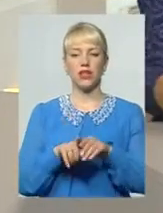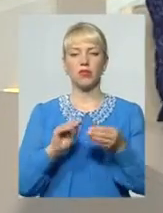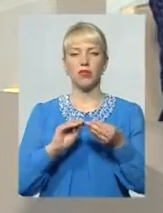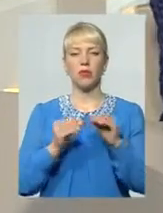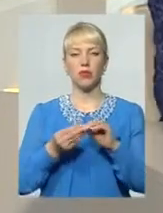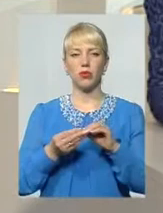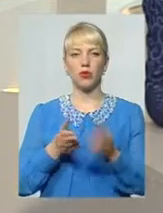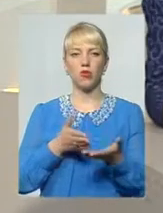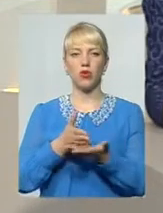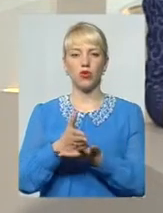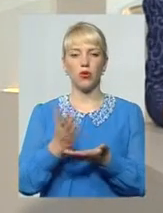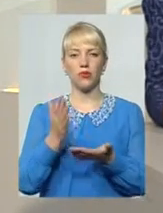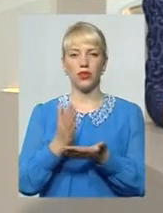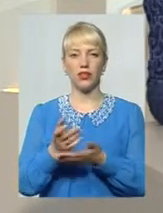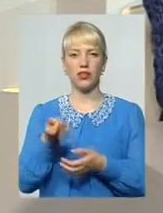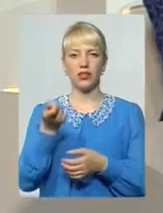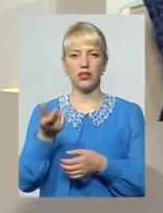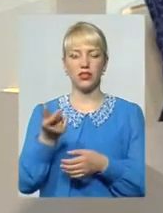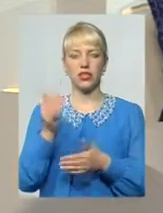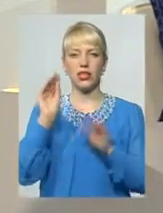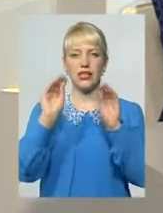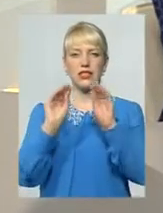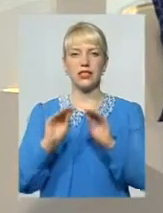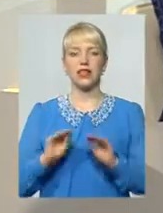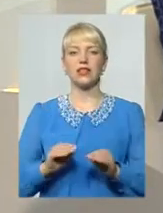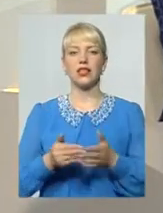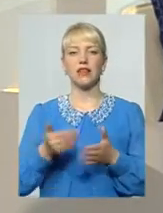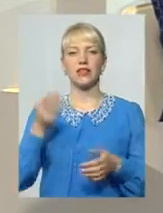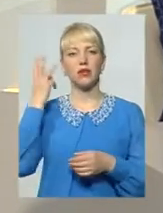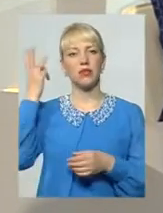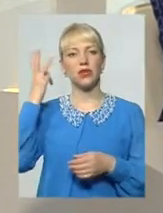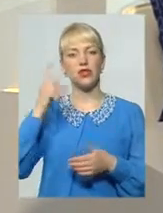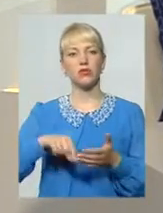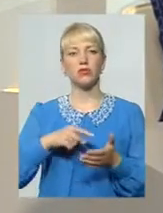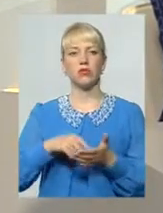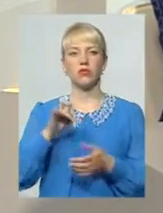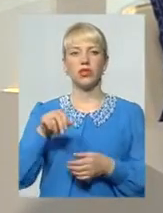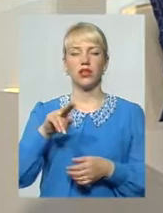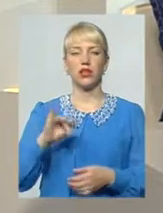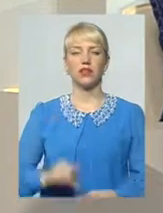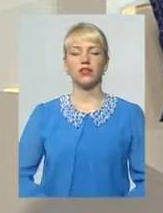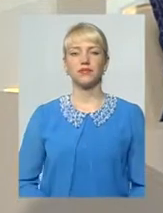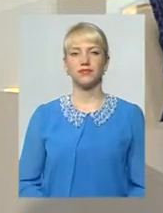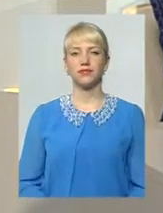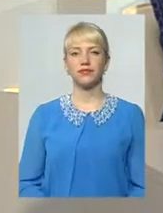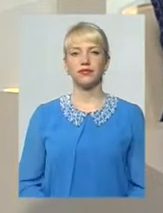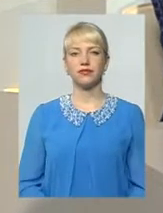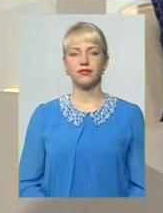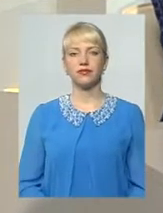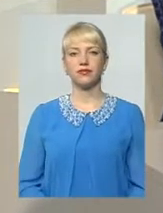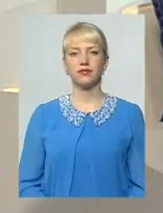трішки статистики від Хмельницької міської ради Далі продовжуємо розмову студії